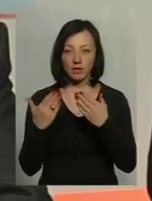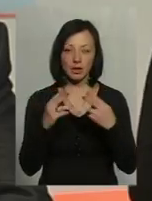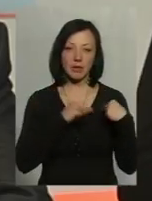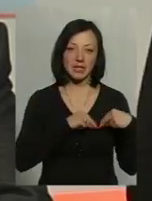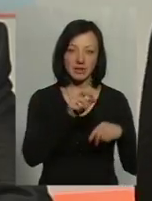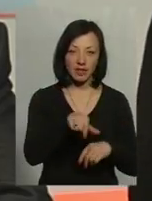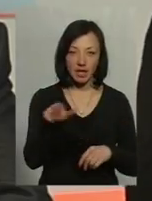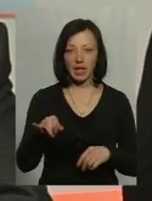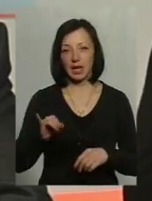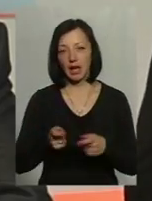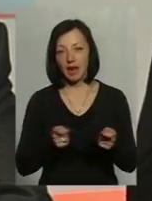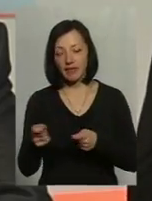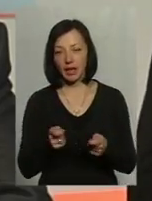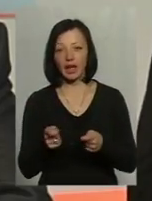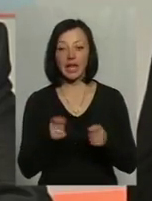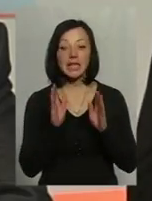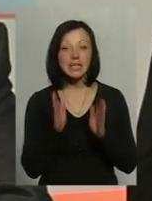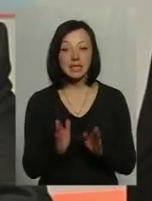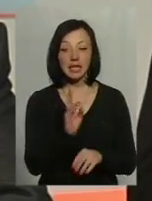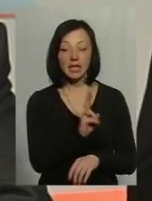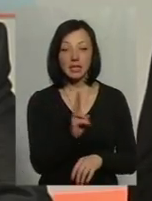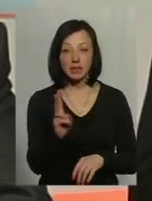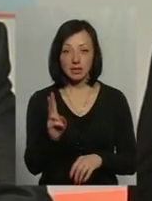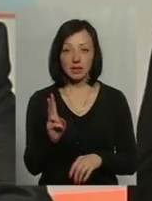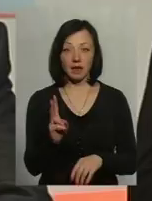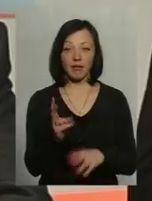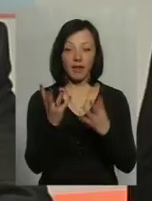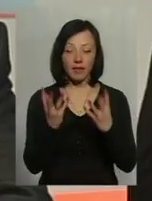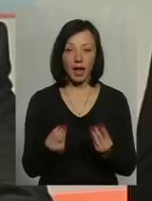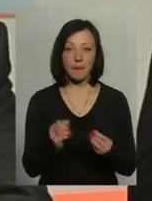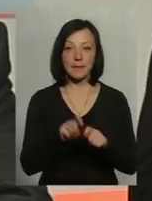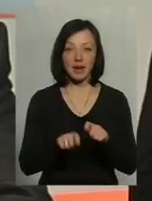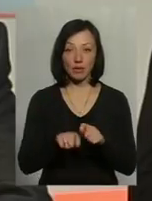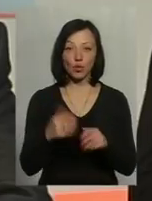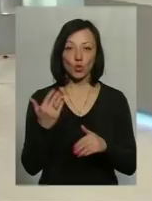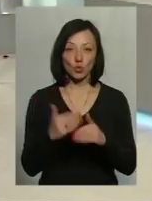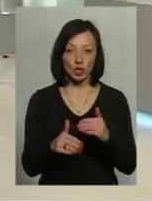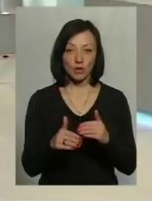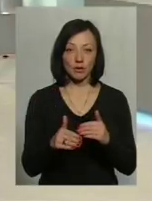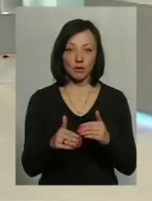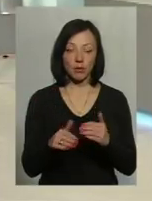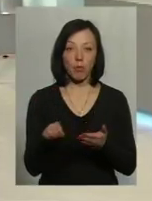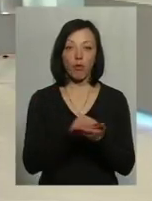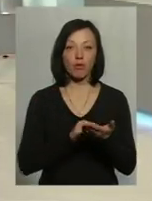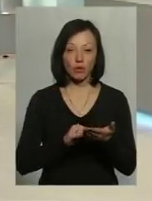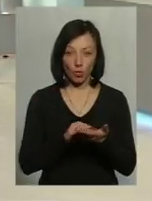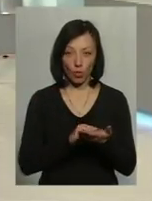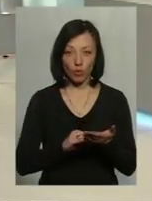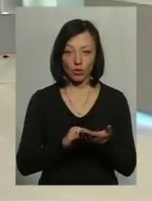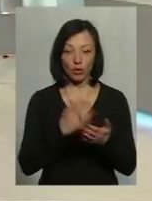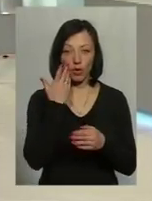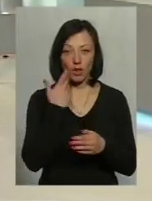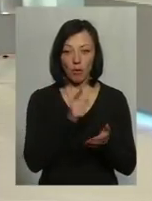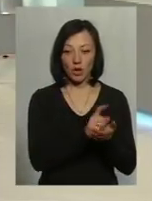працівники, і роботодавці, так далі, і тільки ті, які на момент перевірки вже повторної, після того, як